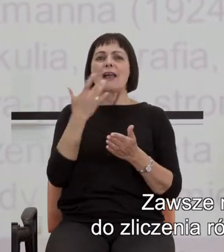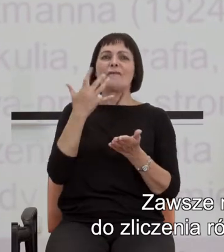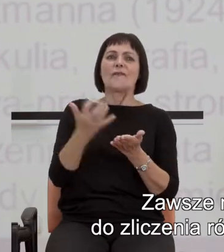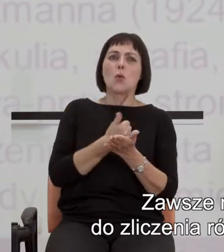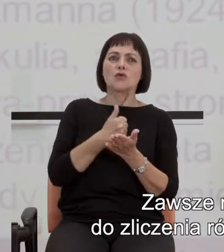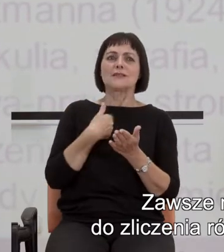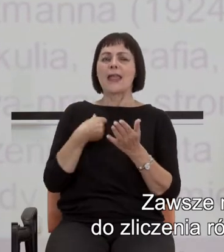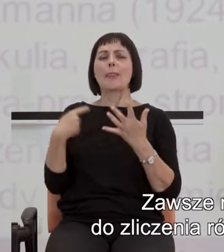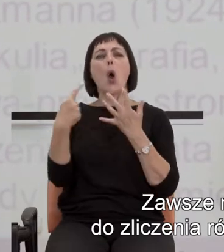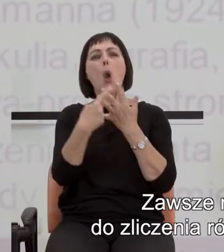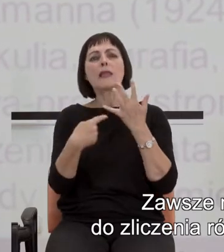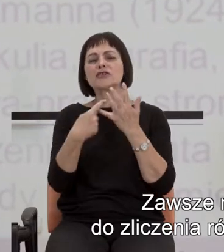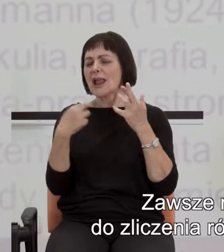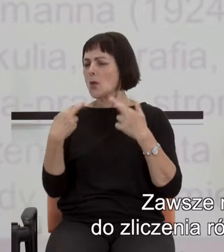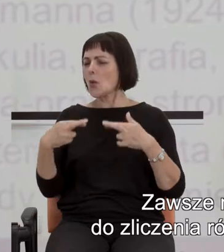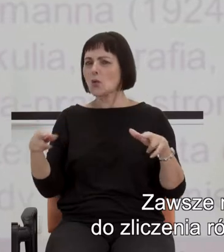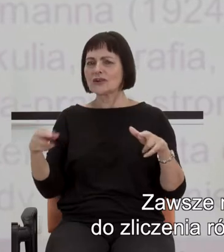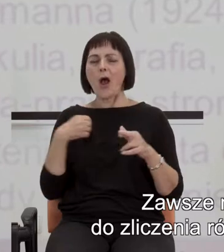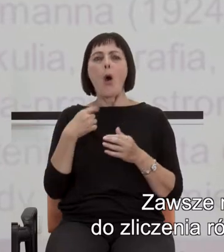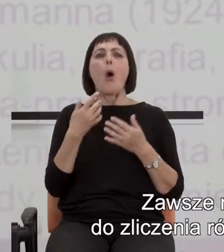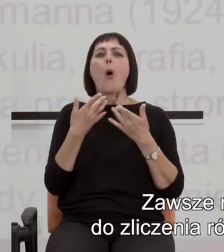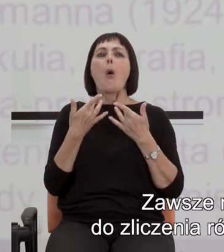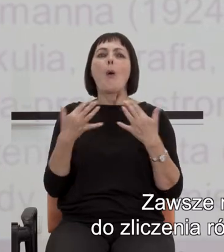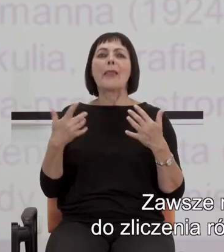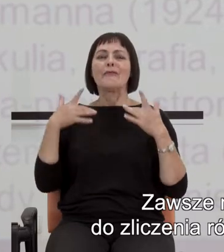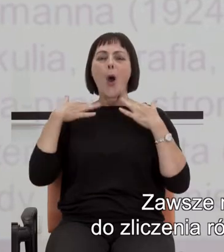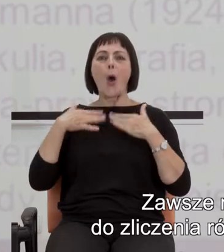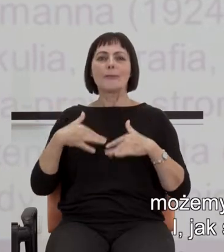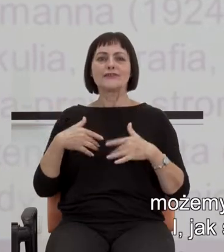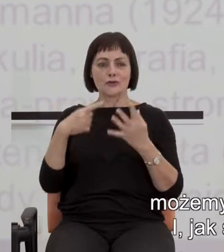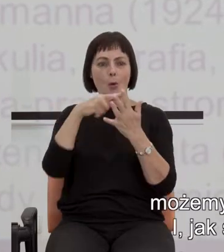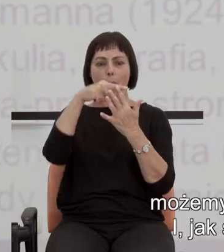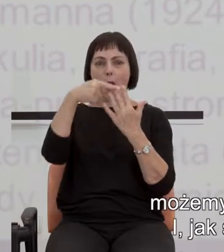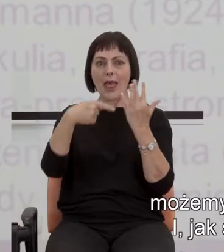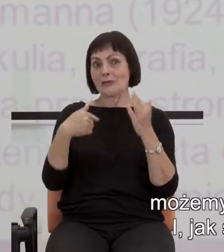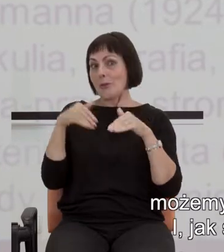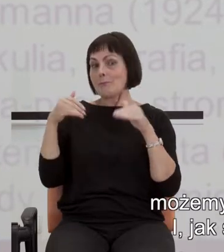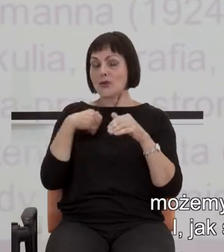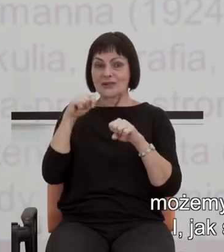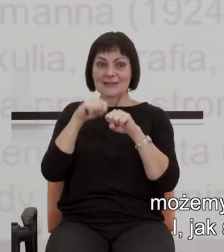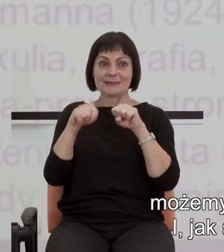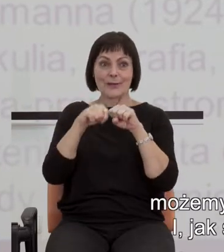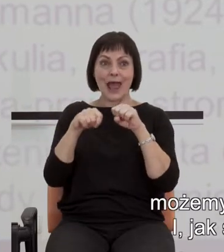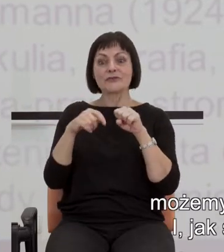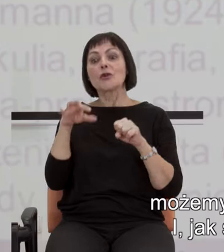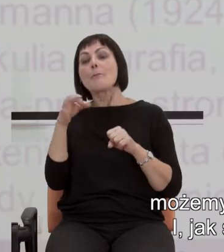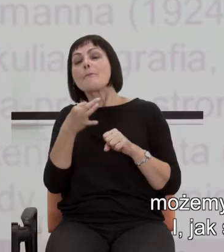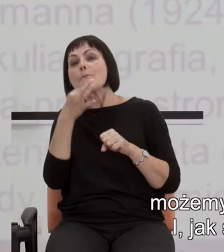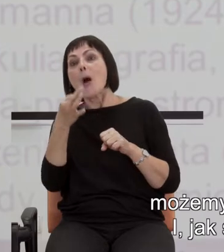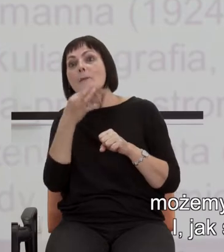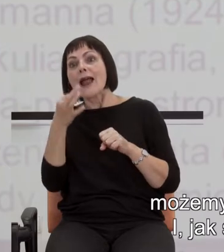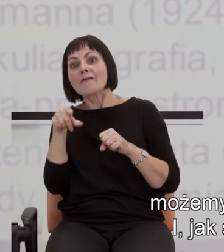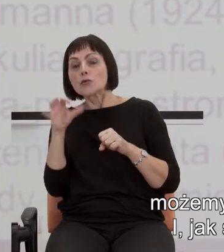zliczenia różnych rzeczy. Możemy łatwo obliczyć kolejność. Możemy sprawdzić poprawność różnych